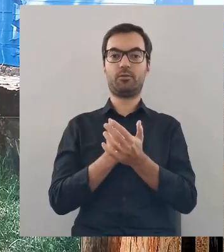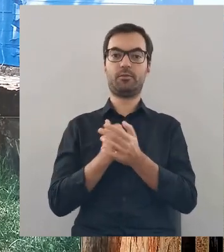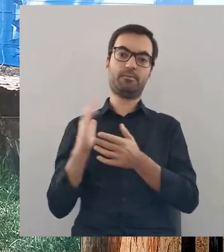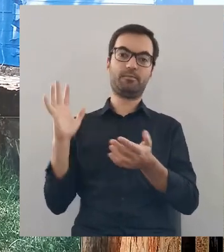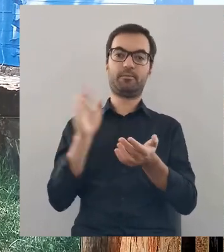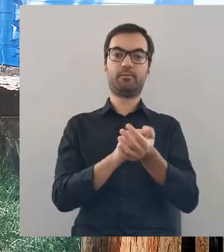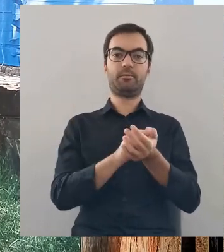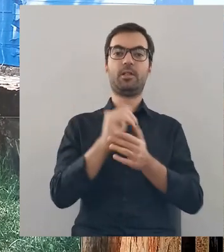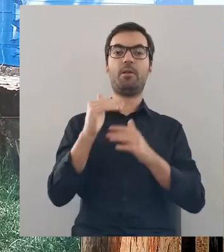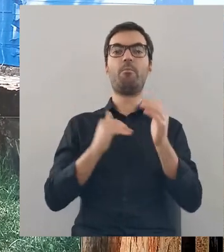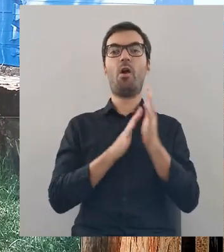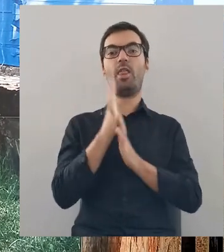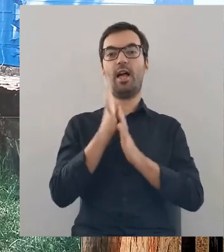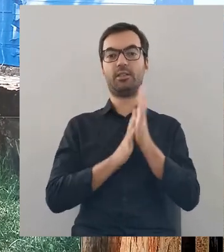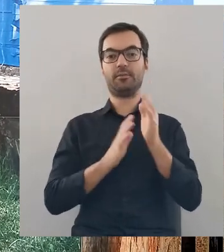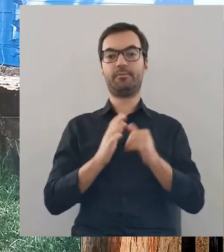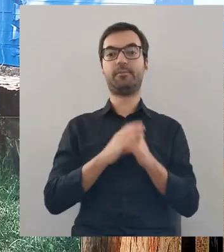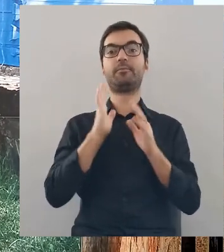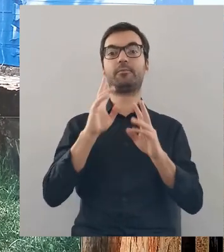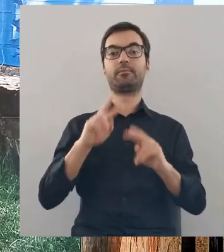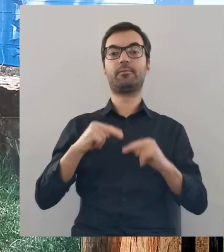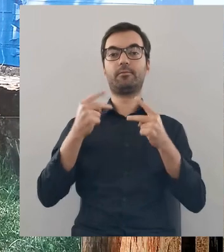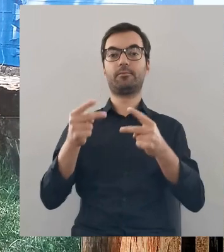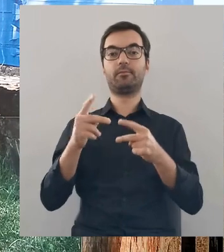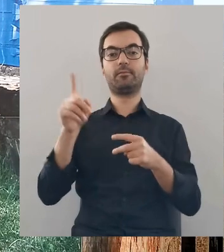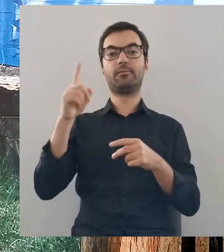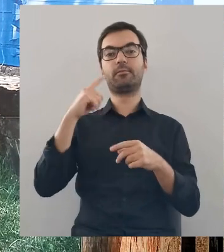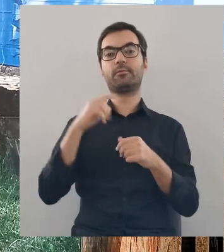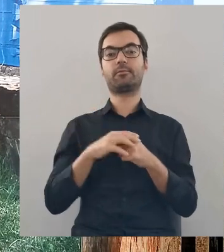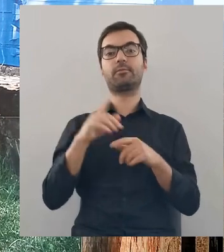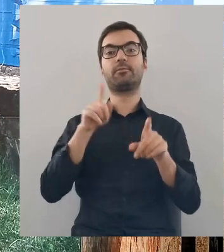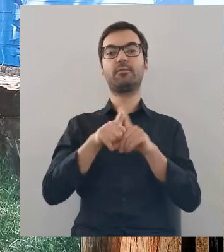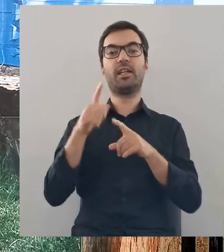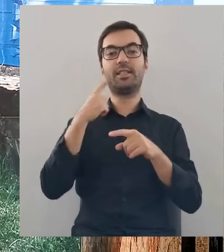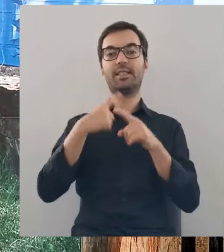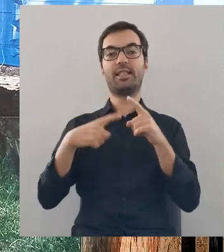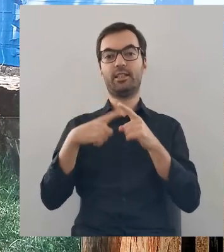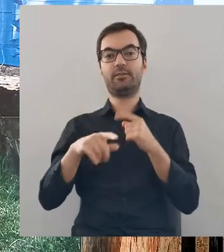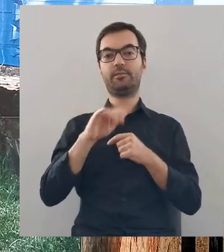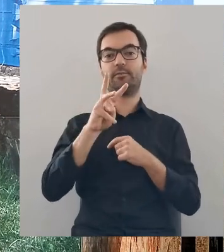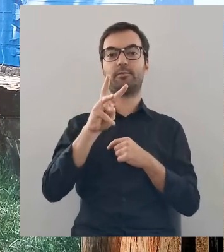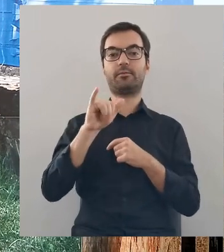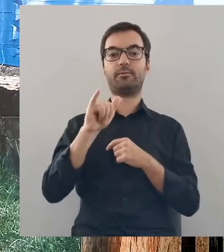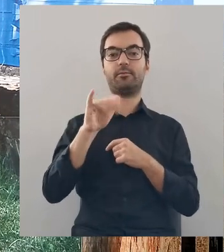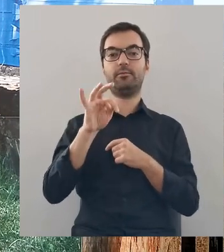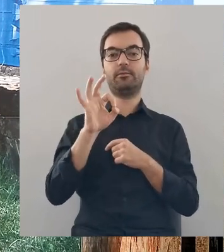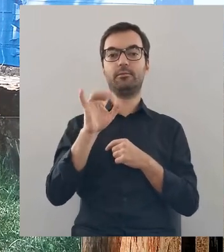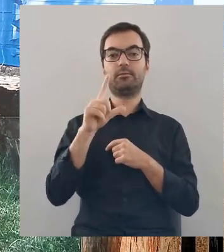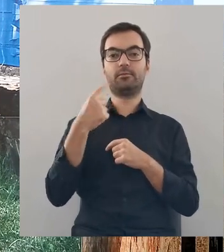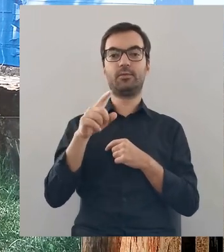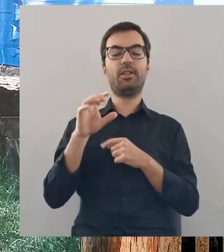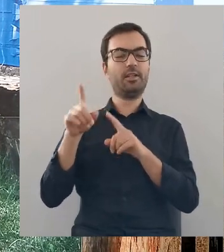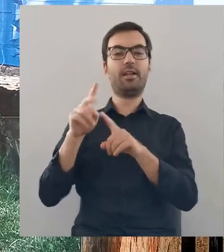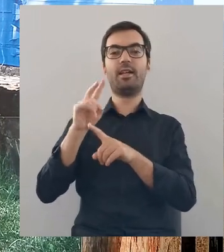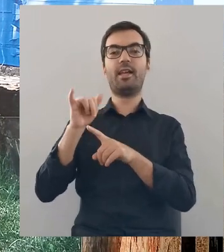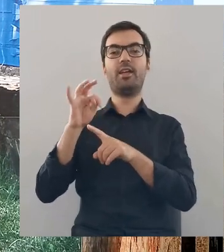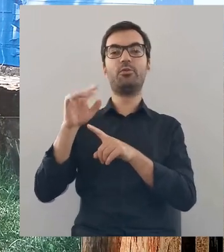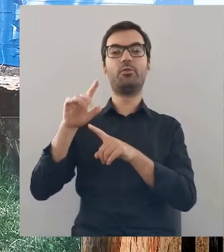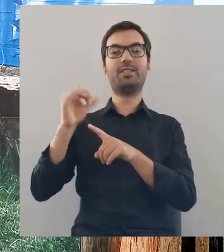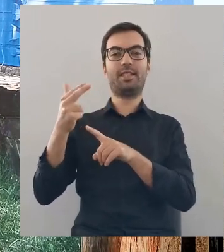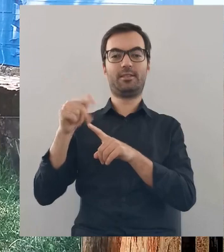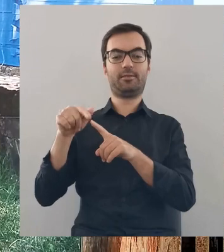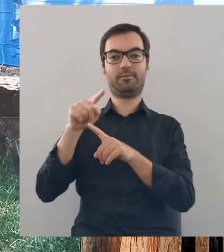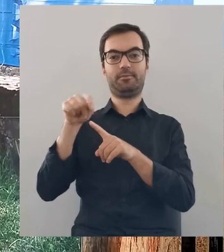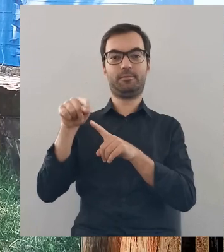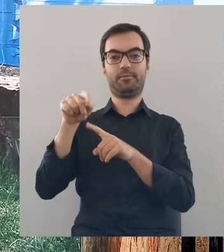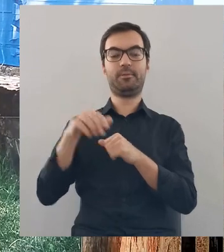zajął pod lasie. Po czym przekazał je swojemu stryjecznemu bratu Witoldowi, synowi Kiejstuta,